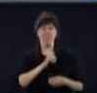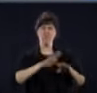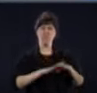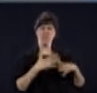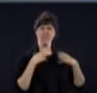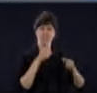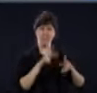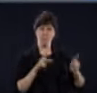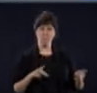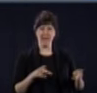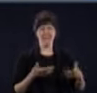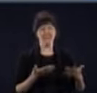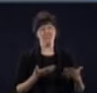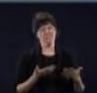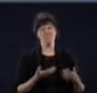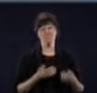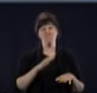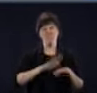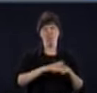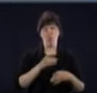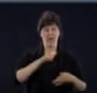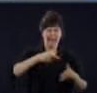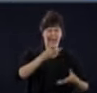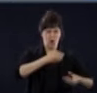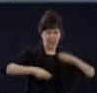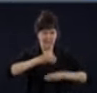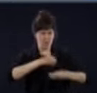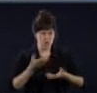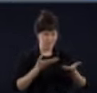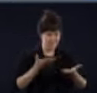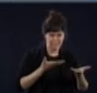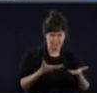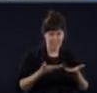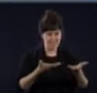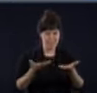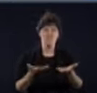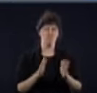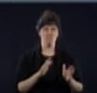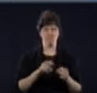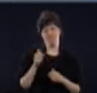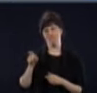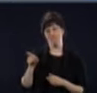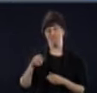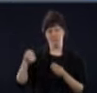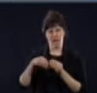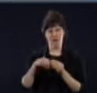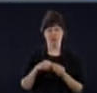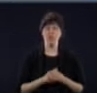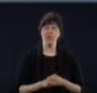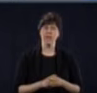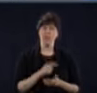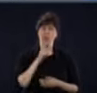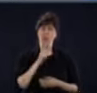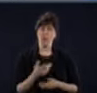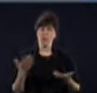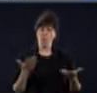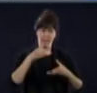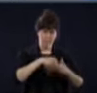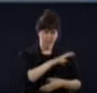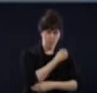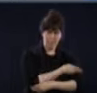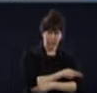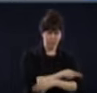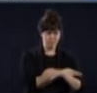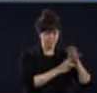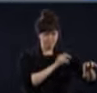'organisation des services. Mais c'est sûr qu'il faut que la capacité de traitement soit au rendez-vous dans les centres hospitaliers parce